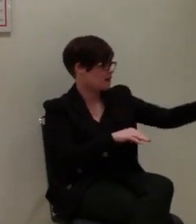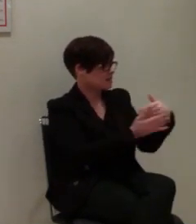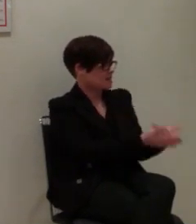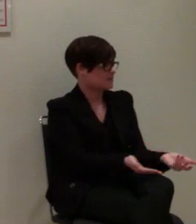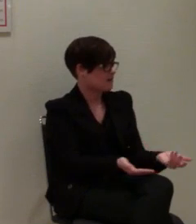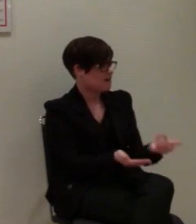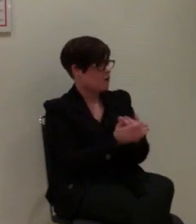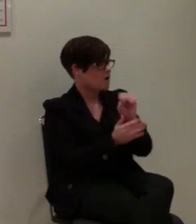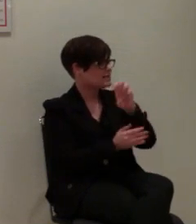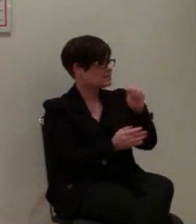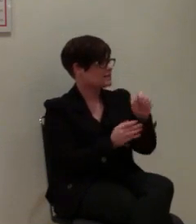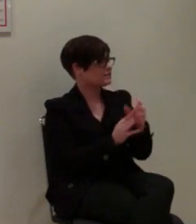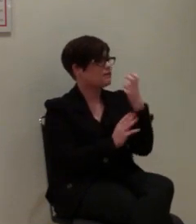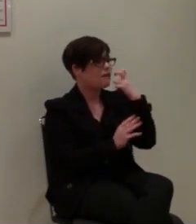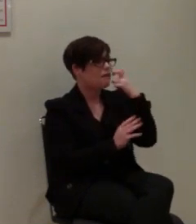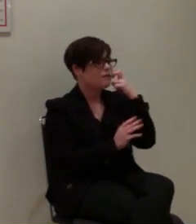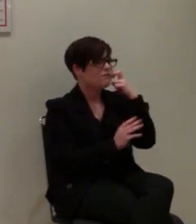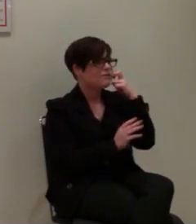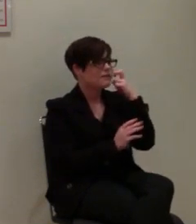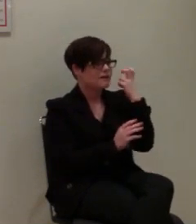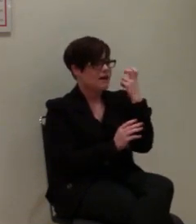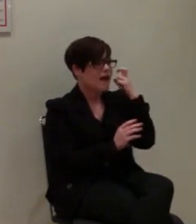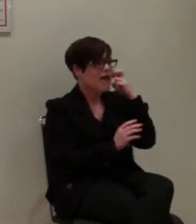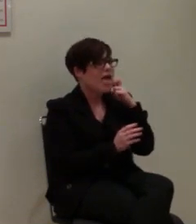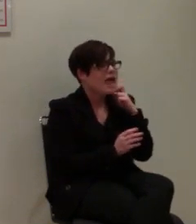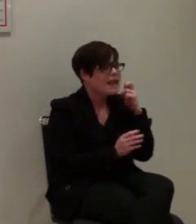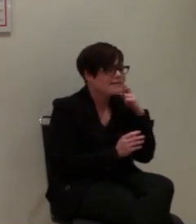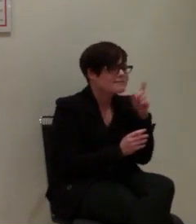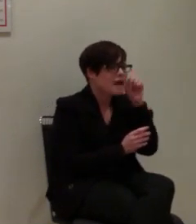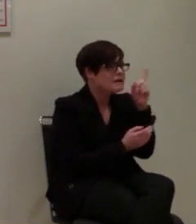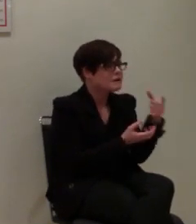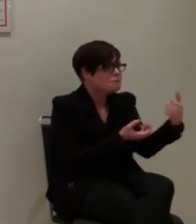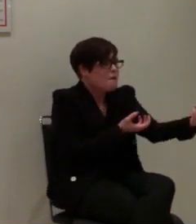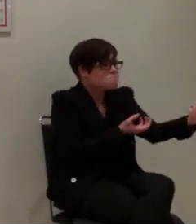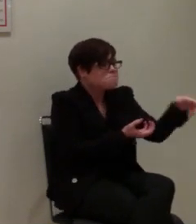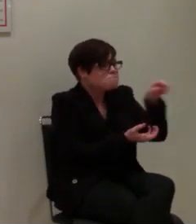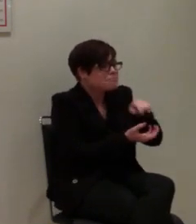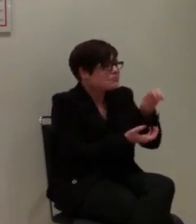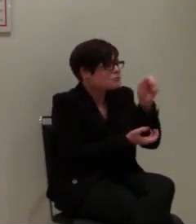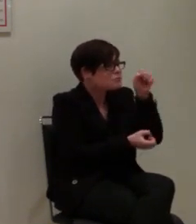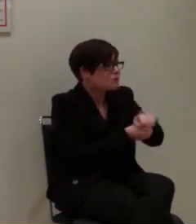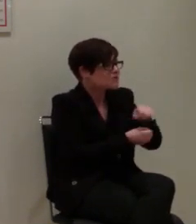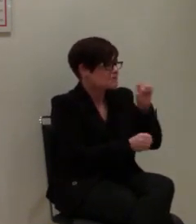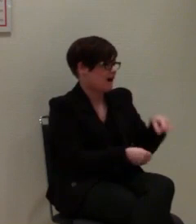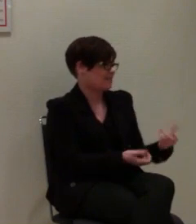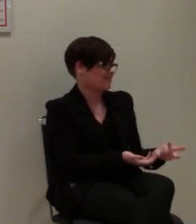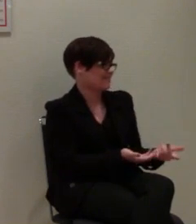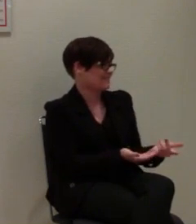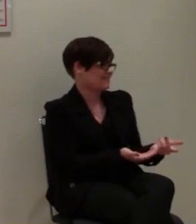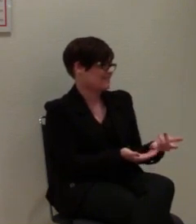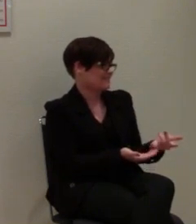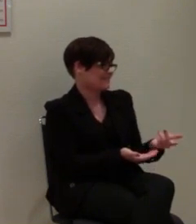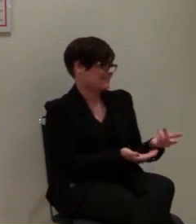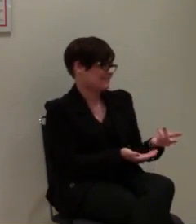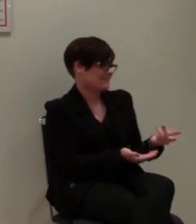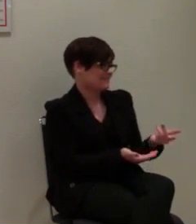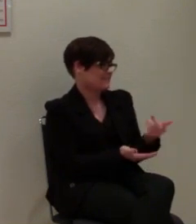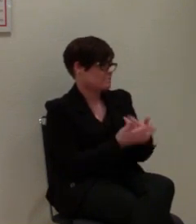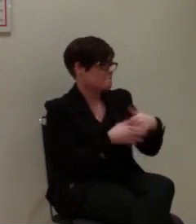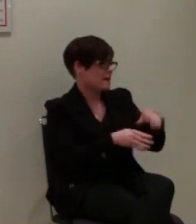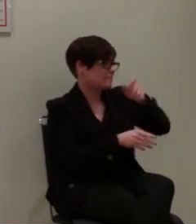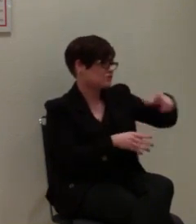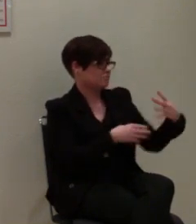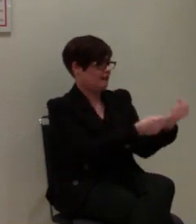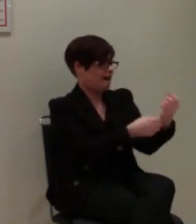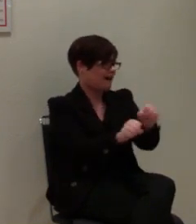kann auch der älteste Nokia-Knochen, den ich in meiner Schublade finden kann. Das heißt, wir können einfach wesentlich mehr Menschen damit